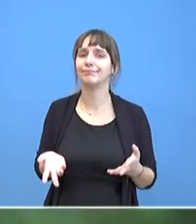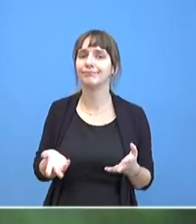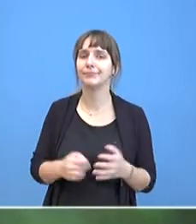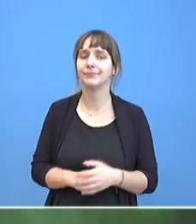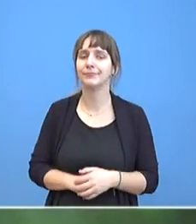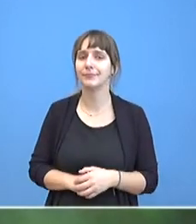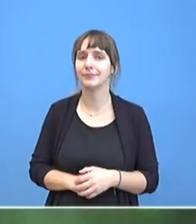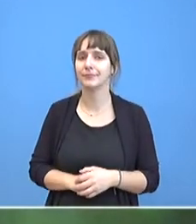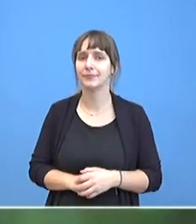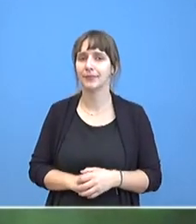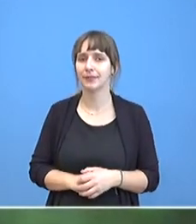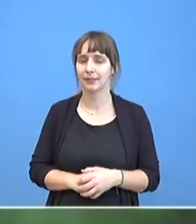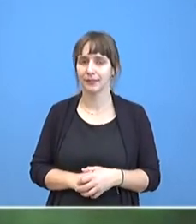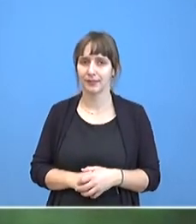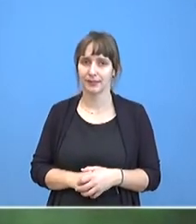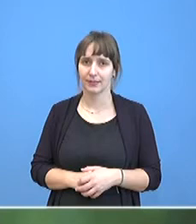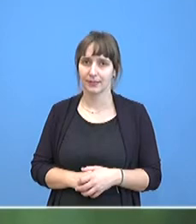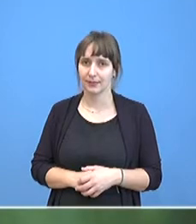Ja,